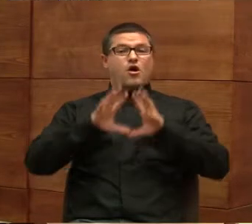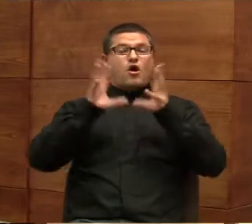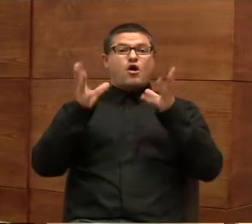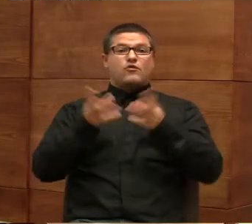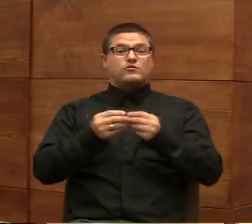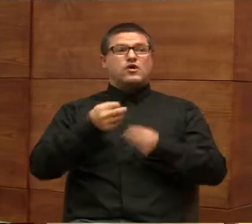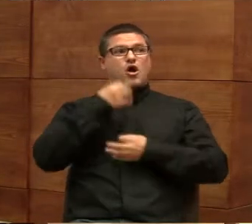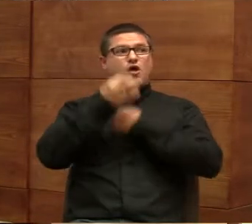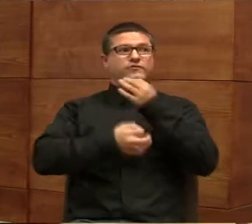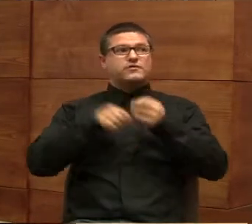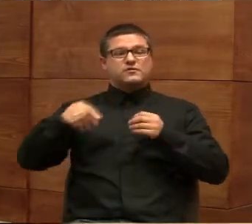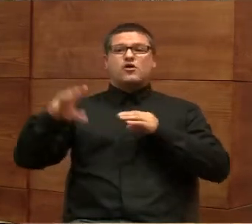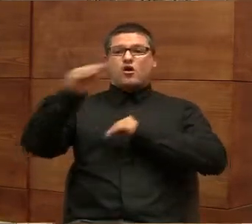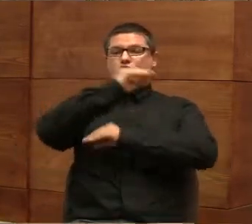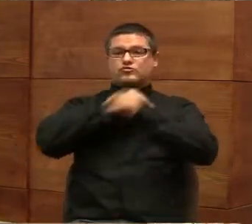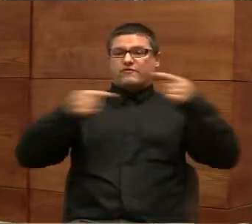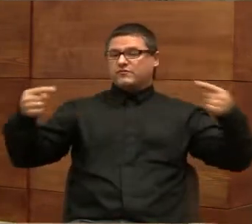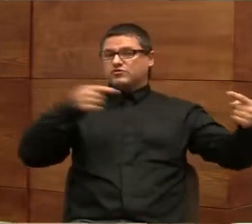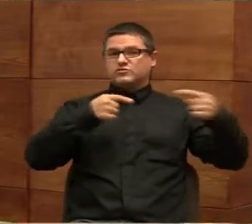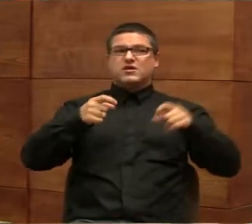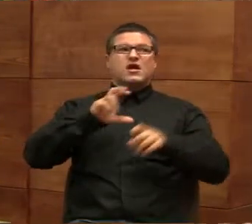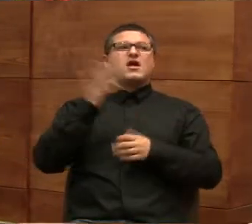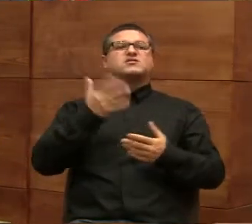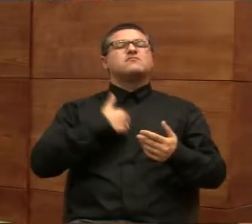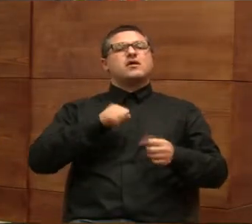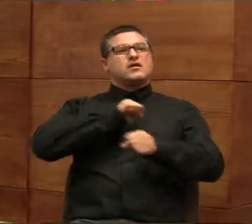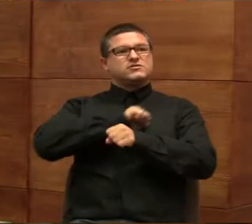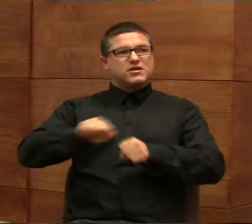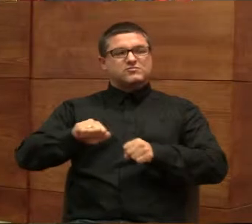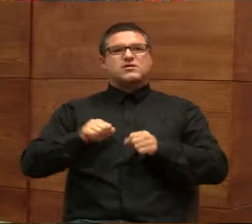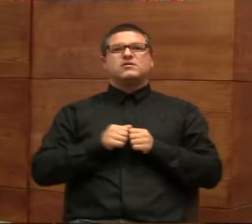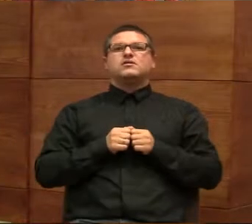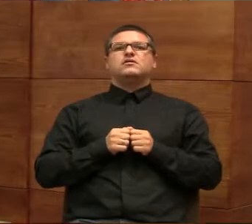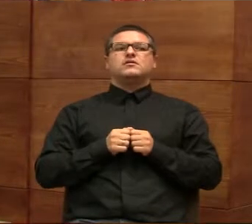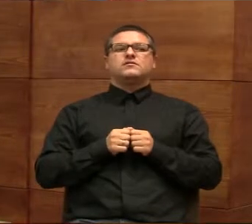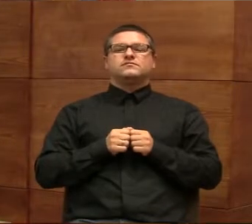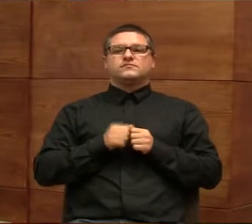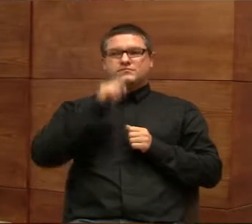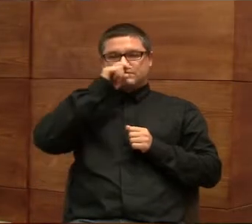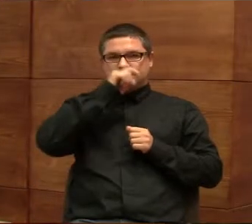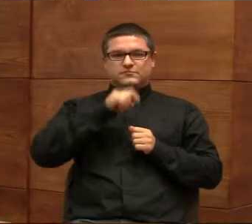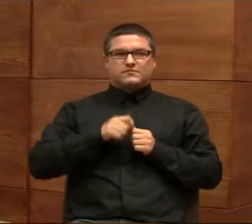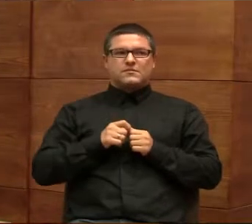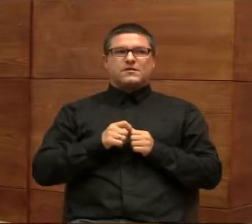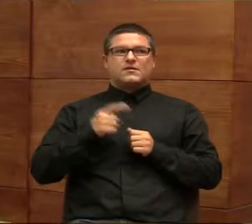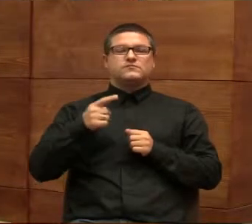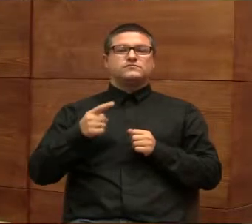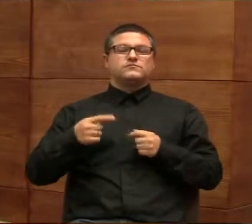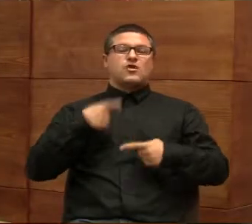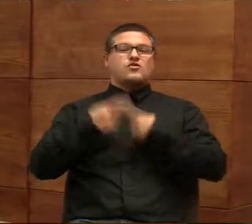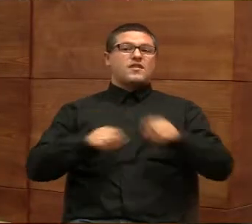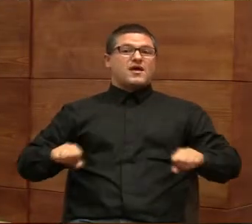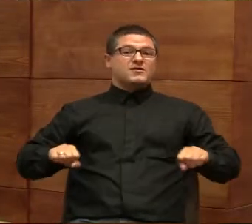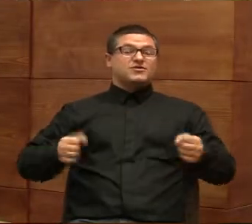podsumować tę debatę. Gdzie jesteśmy? Dokąd zmierzamy? Wiem, w jednym zdaniem się nie da. Przypomnę, rola działań